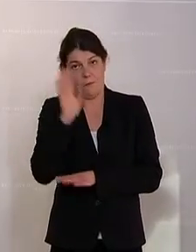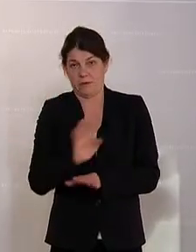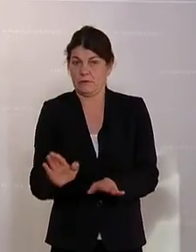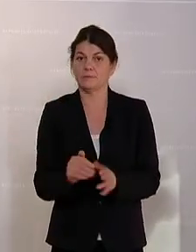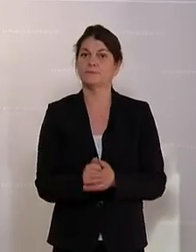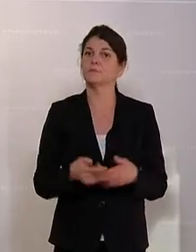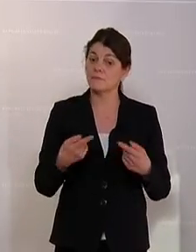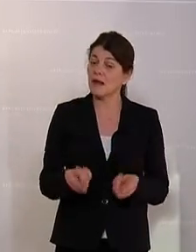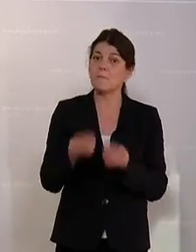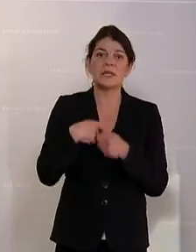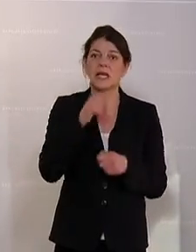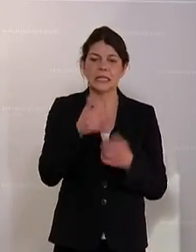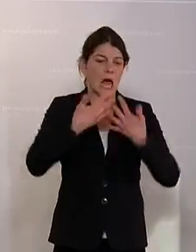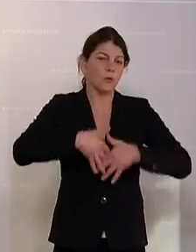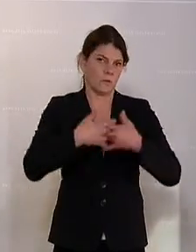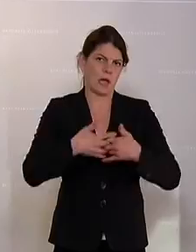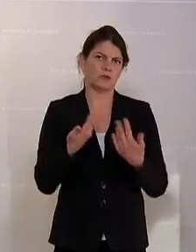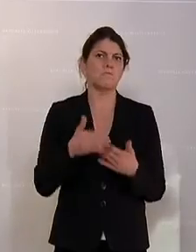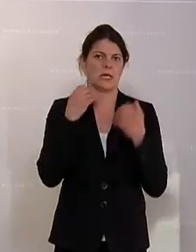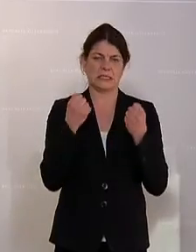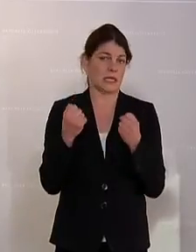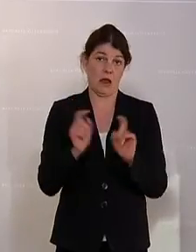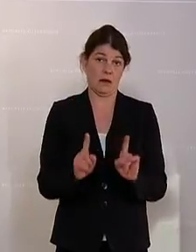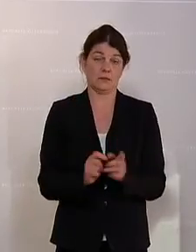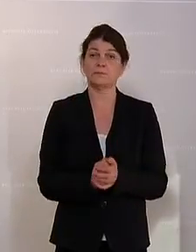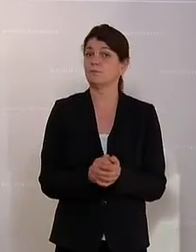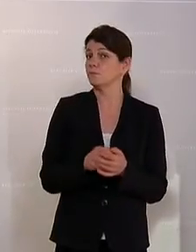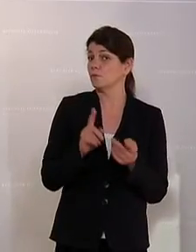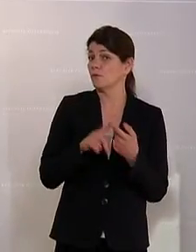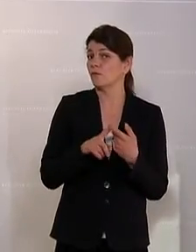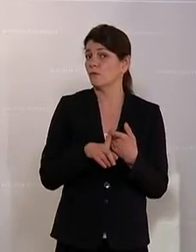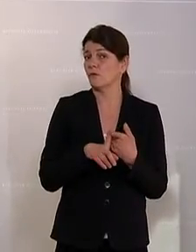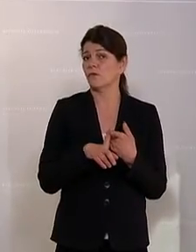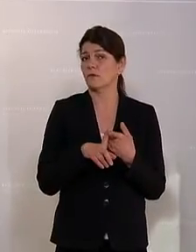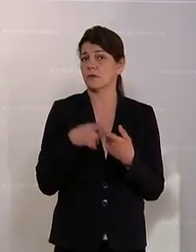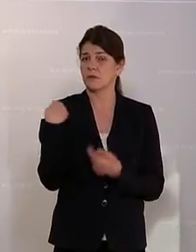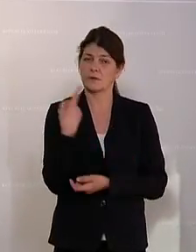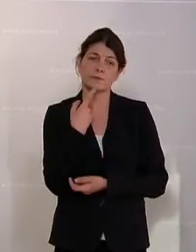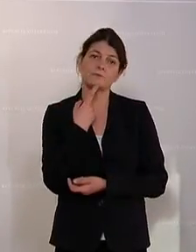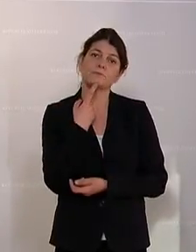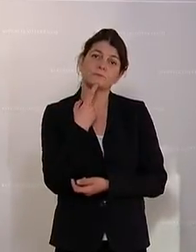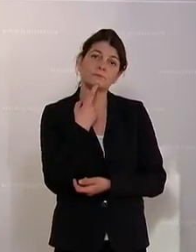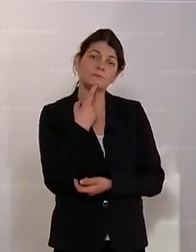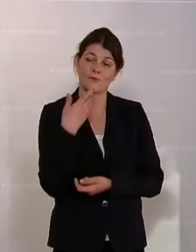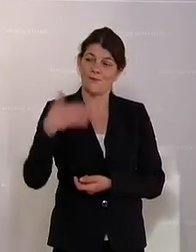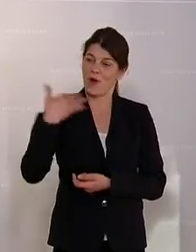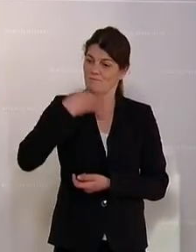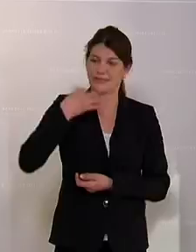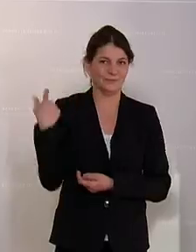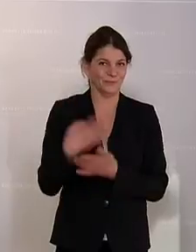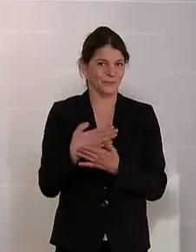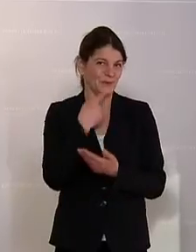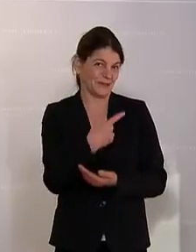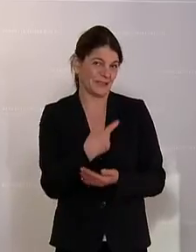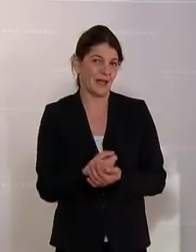Es führt nämlich nicht automatisch zu mehr Sicherheit. Und wenn wir uns genau, von den Vorrednern wurde es erwähnt,